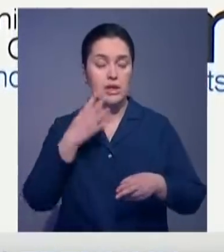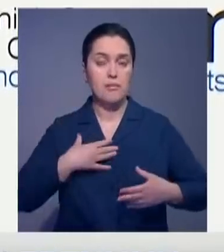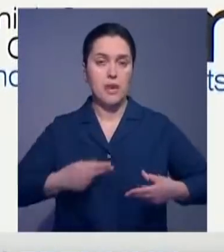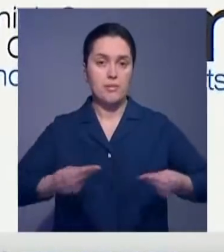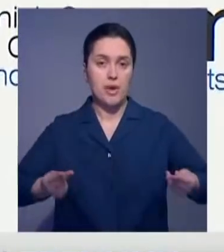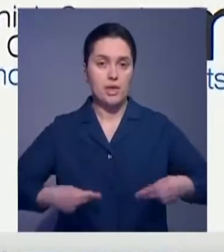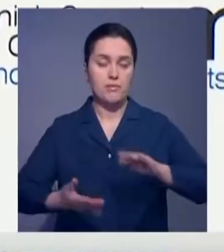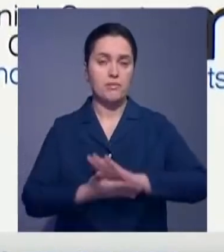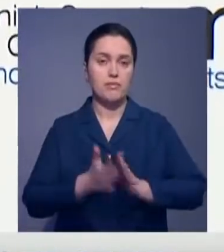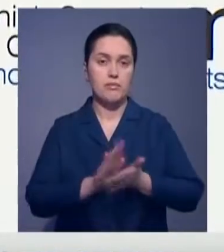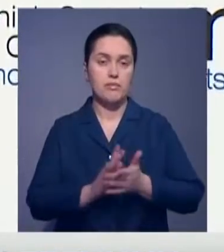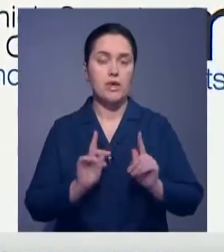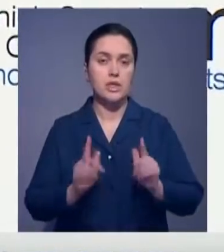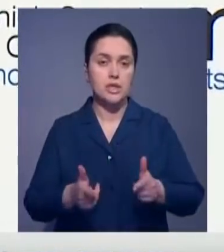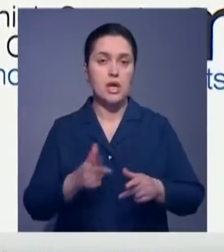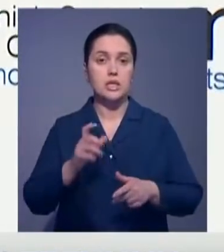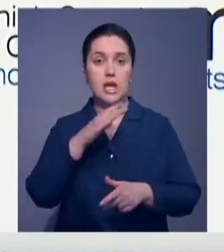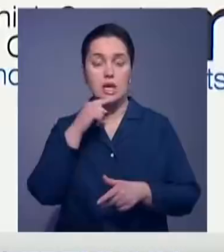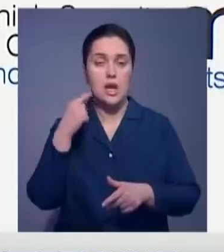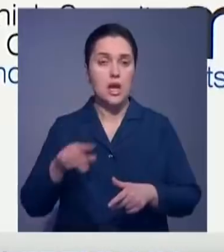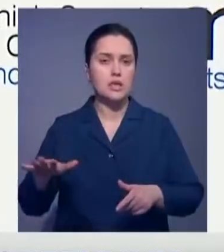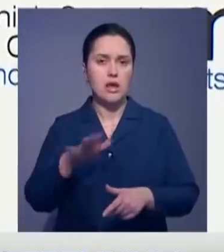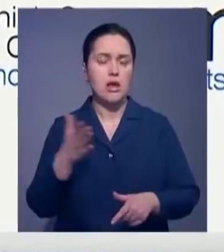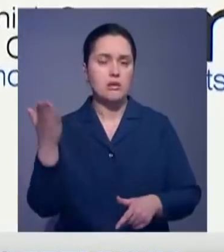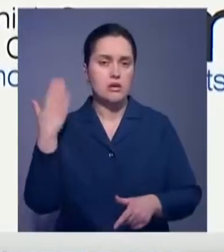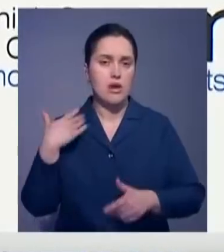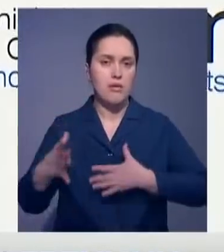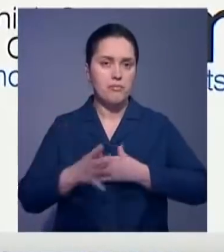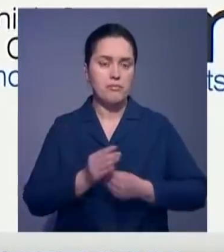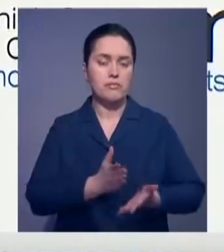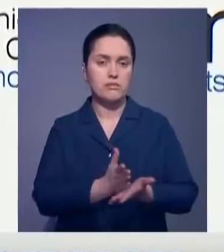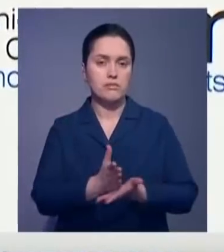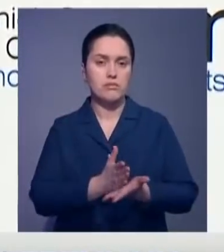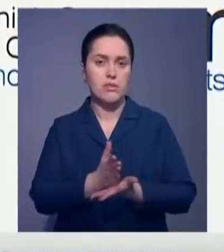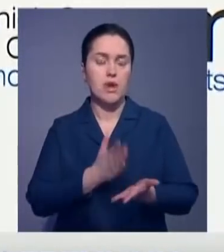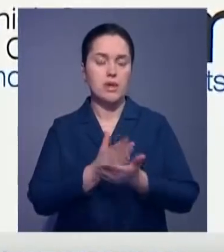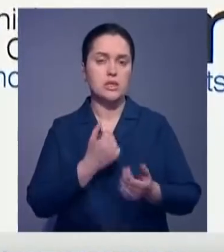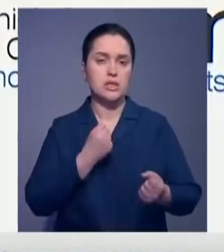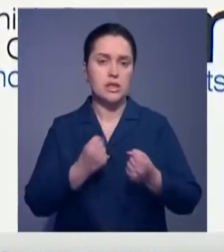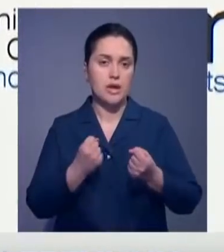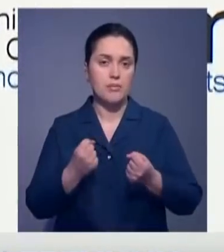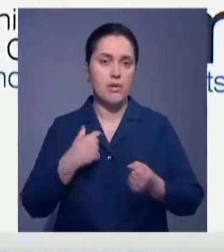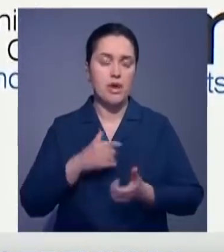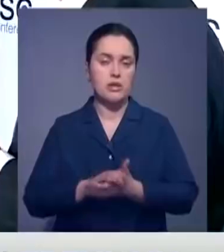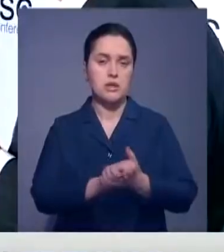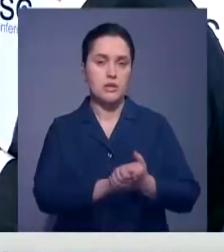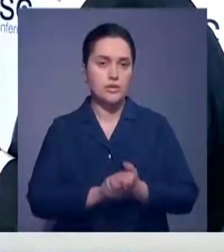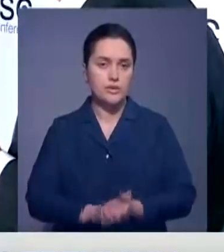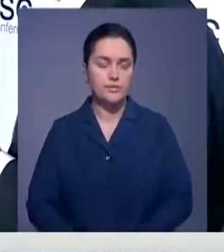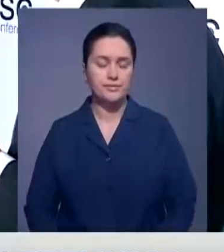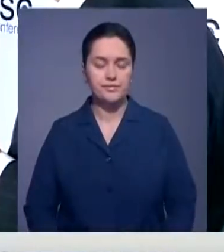долгосрочное соглашение. С Россией мы также давние стратегические партнеры. Это наш крепкий и надежный союзник.